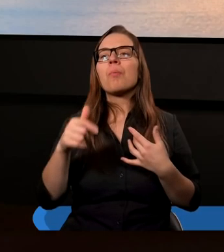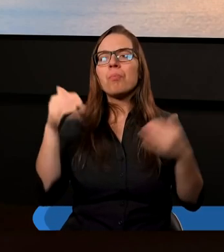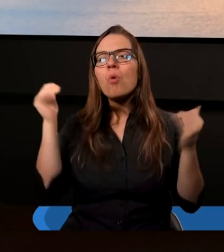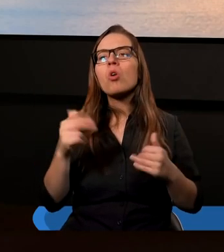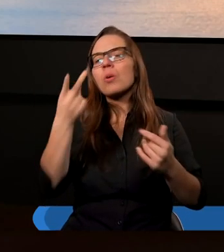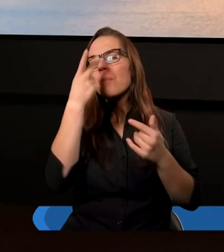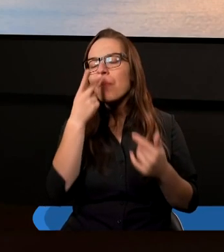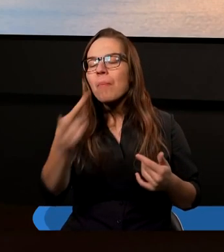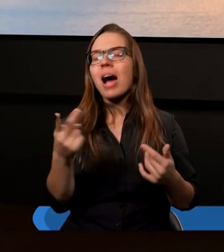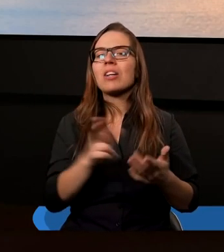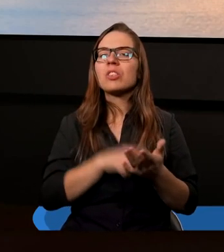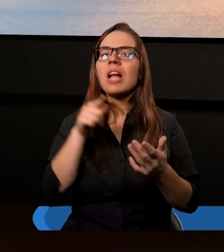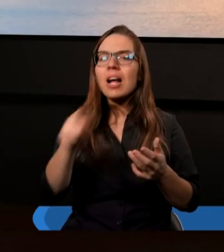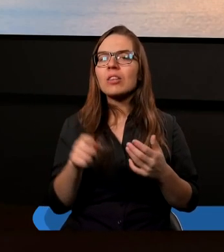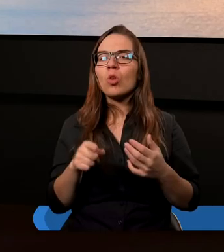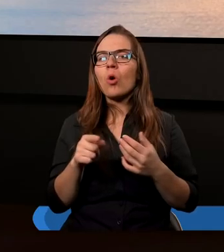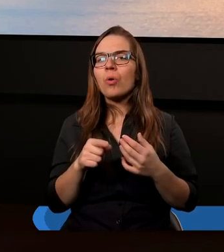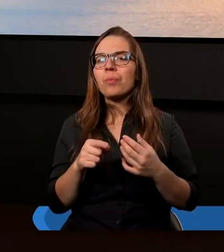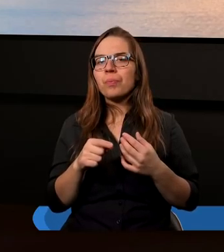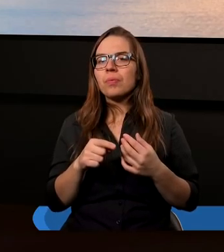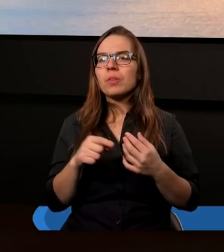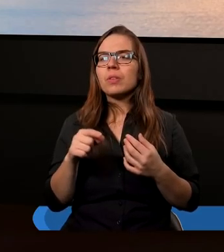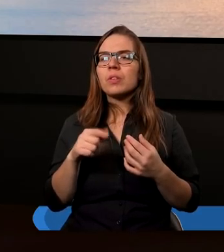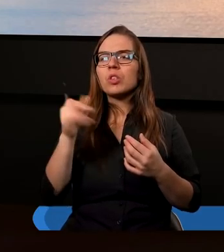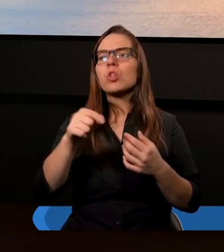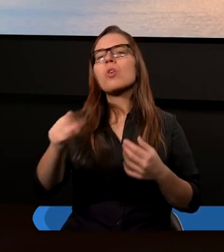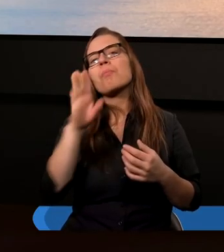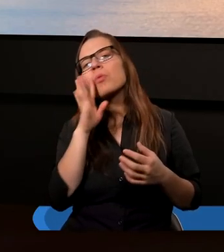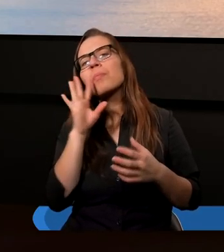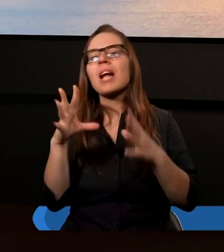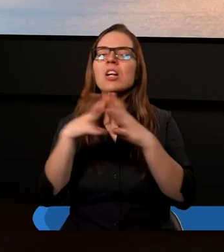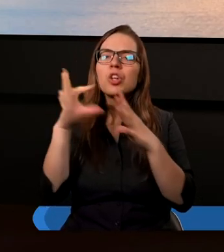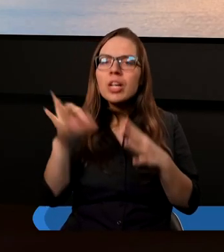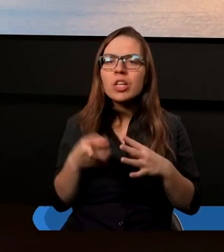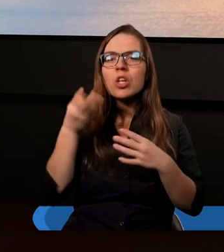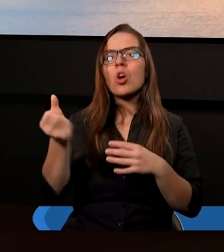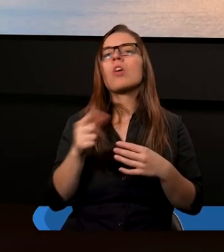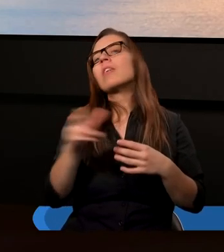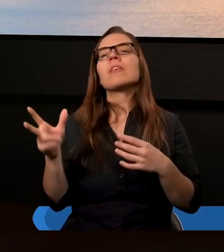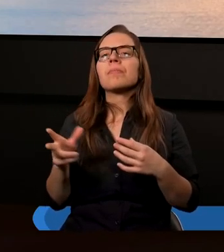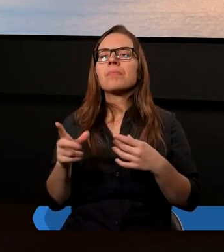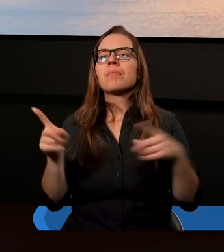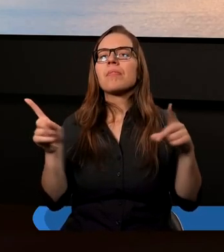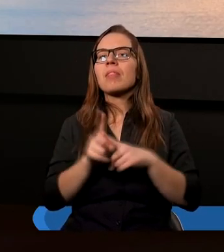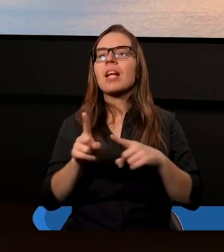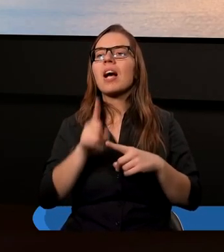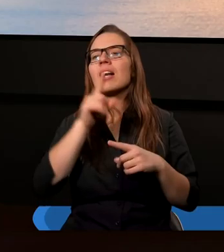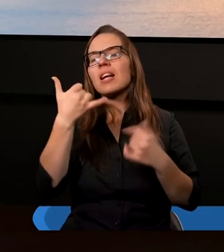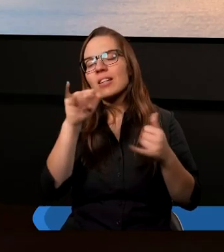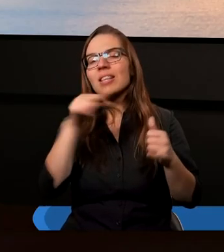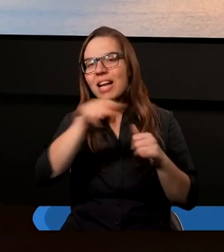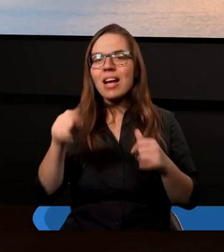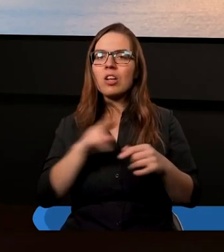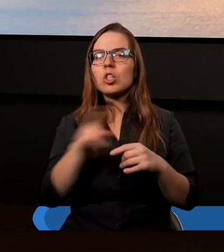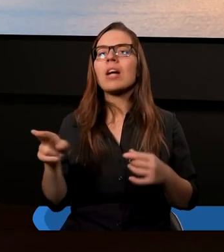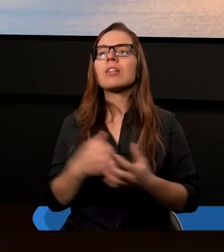na to. I stąd właśnie nawet tutaj próby, mieliśmy, które myśmy powiedzieli, to jest dziesięciną doświadczenia, które my mówiliśmy, w jaki sposób Pan nas prowadzi.